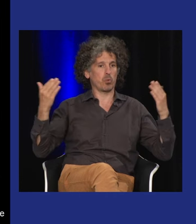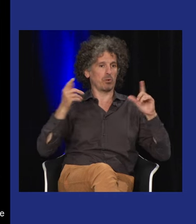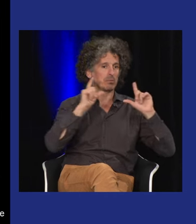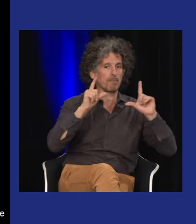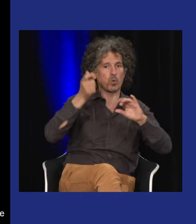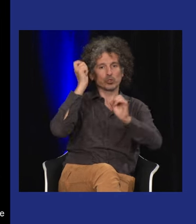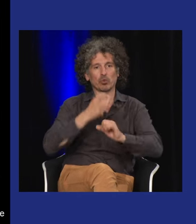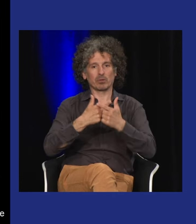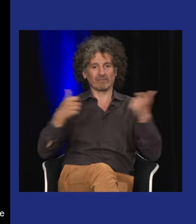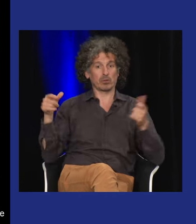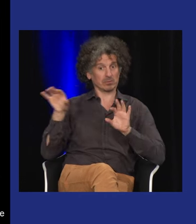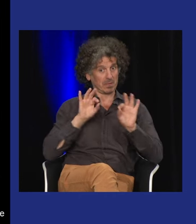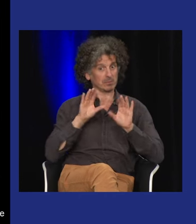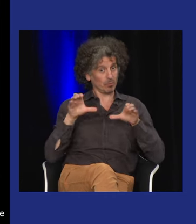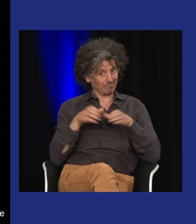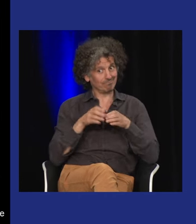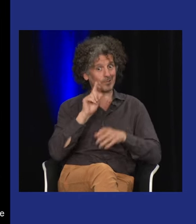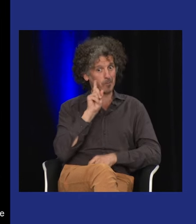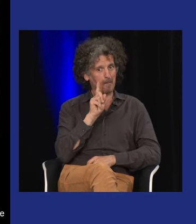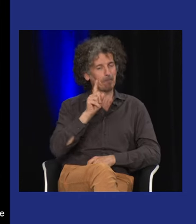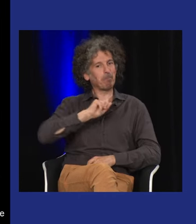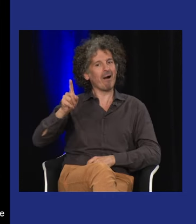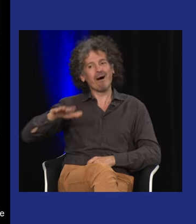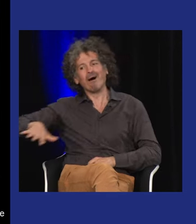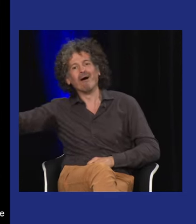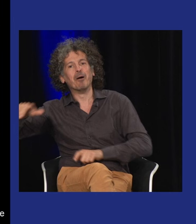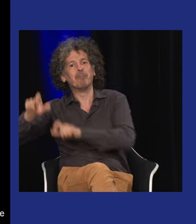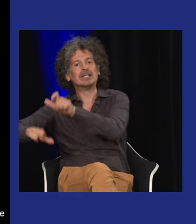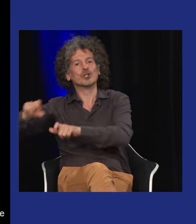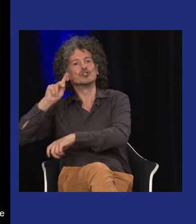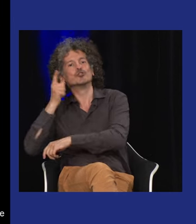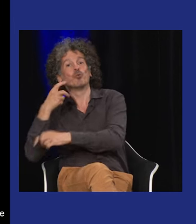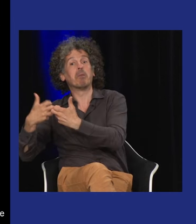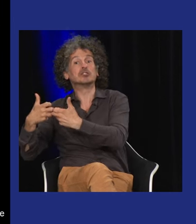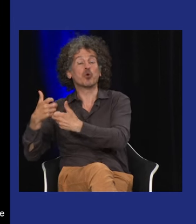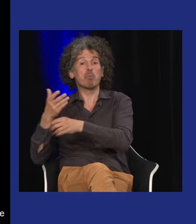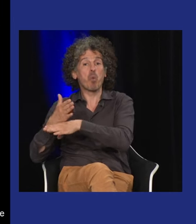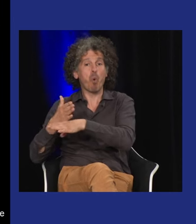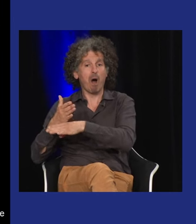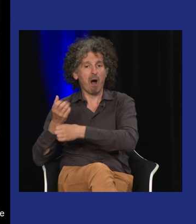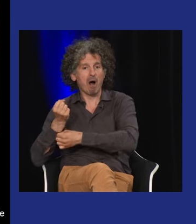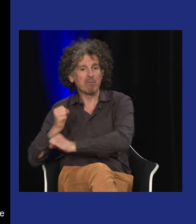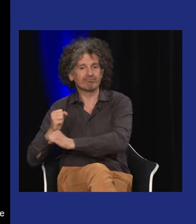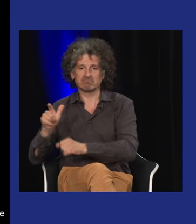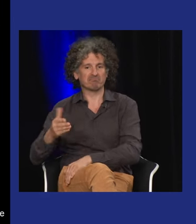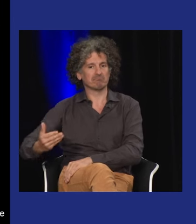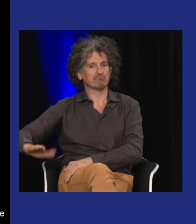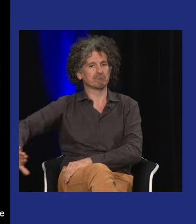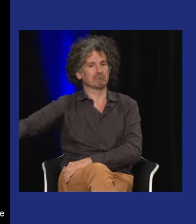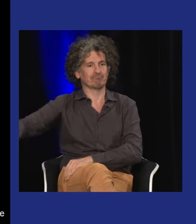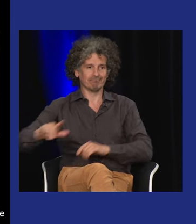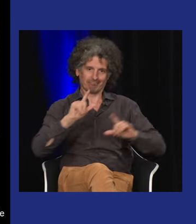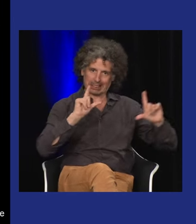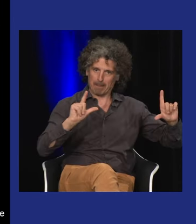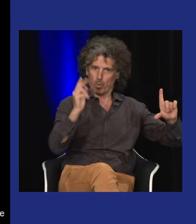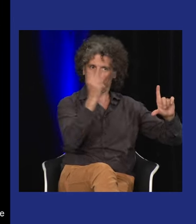'artistes étaient exposés dans un salon avec une sélection faite par un comité de sourds